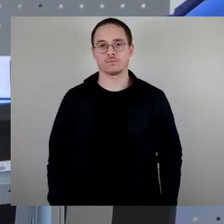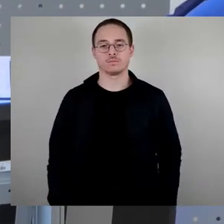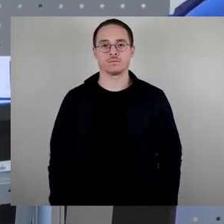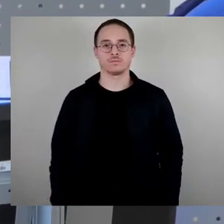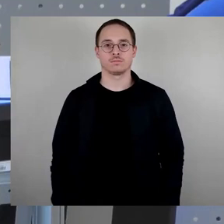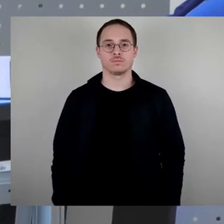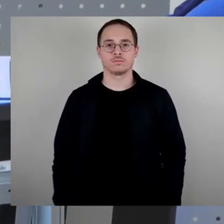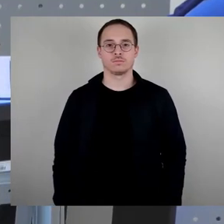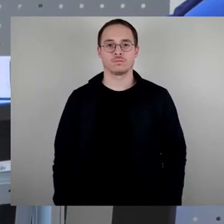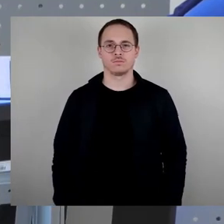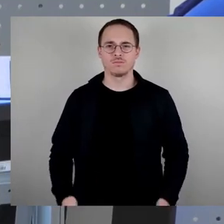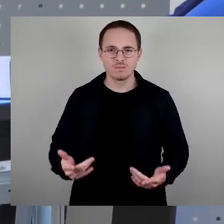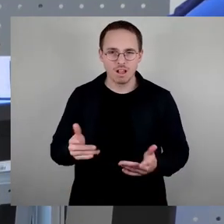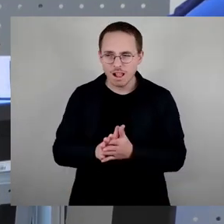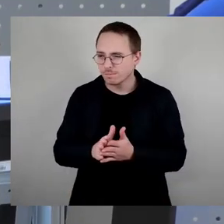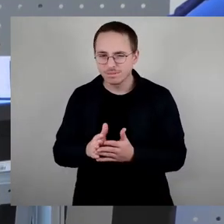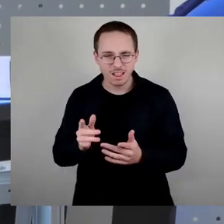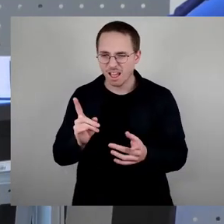Geht das jetzt nicht? Nein, geht doch nicht hier.